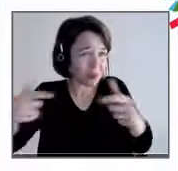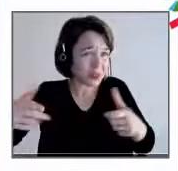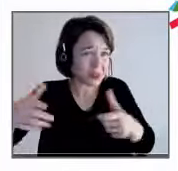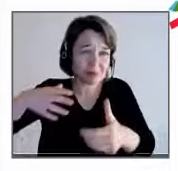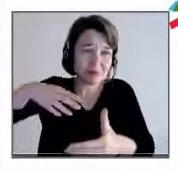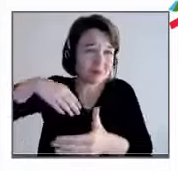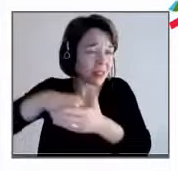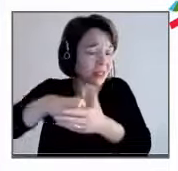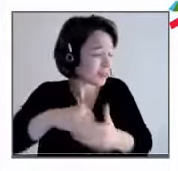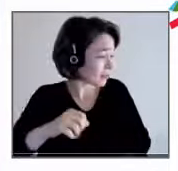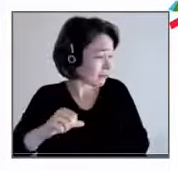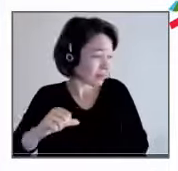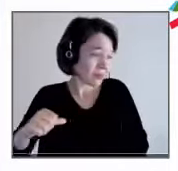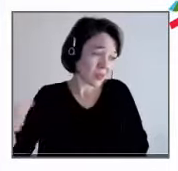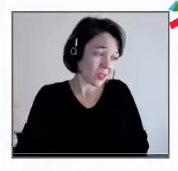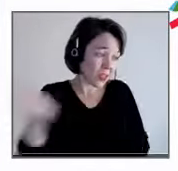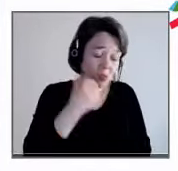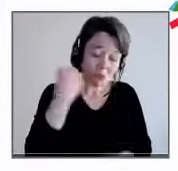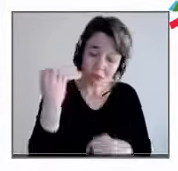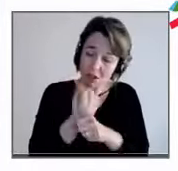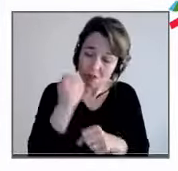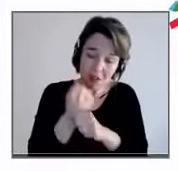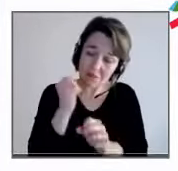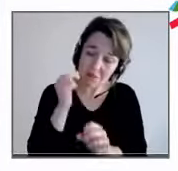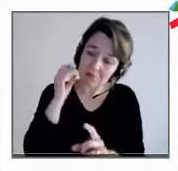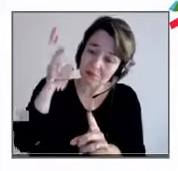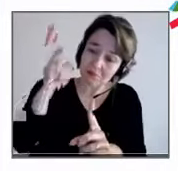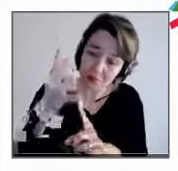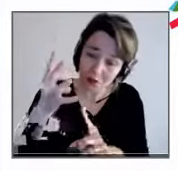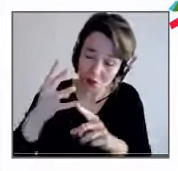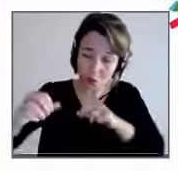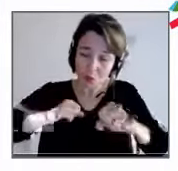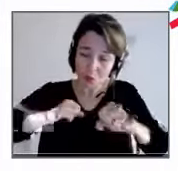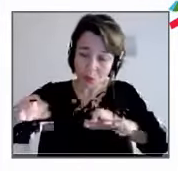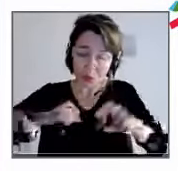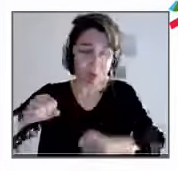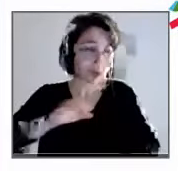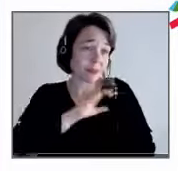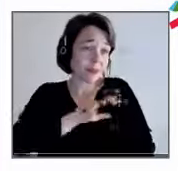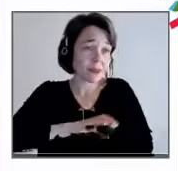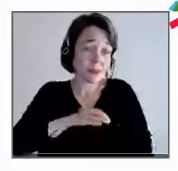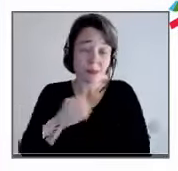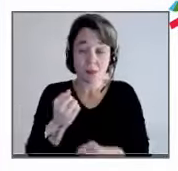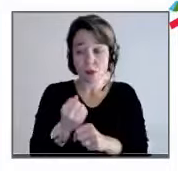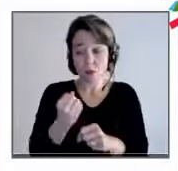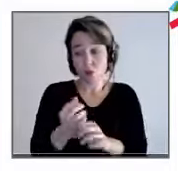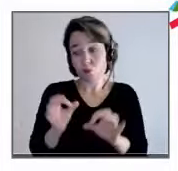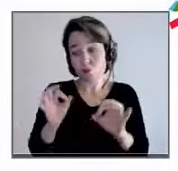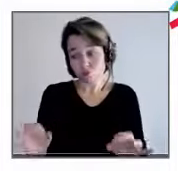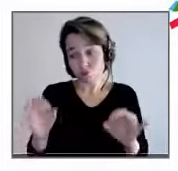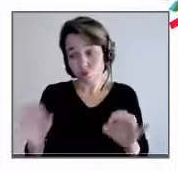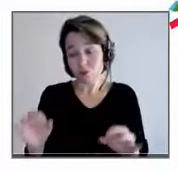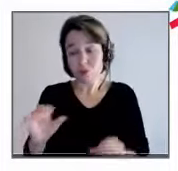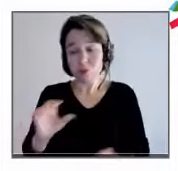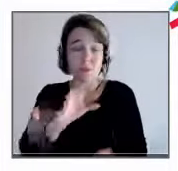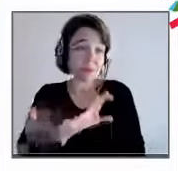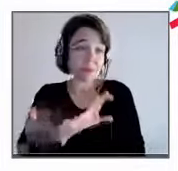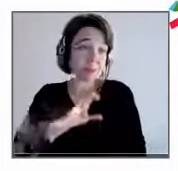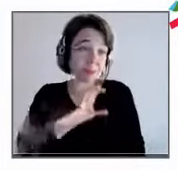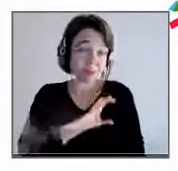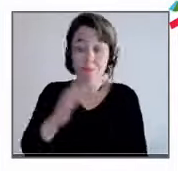accomplir une mission, essayer de faire son travail au mieux, une entreprise qui ne fait pas bien son travail pour